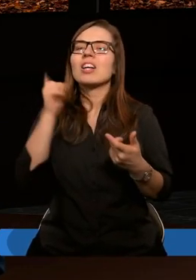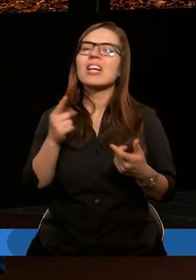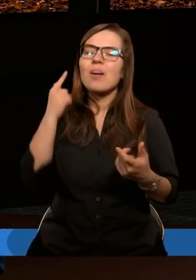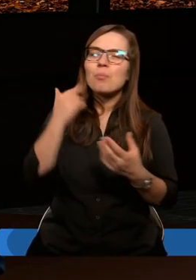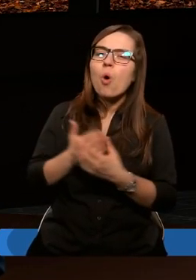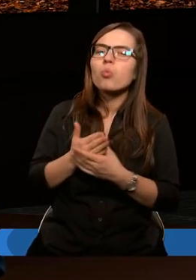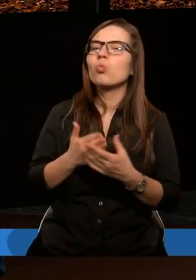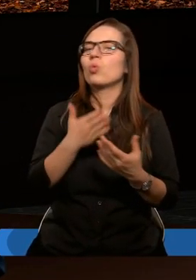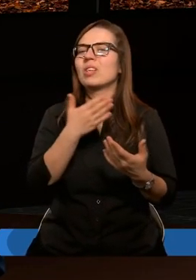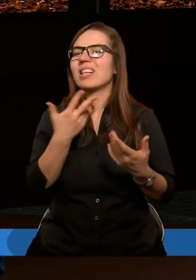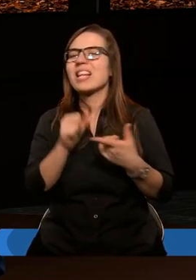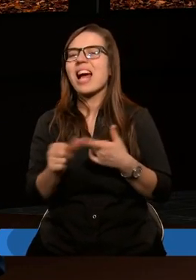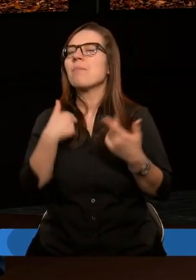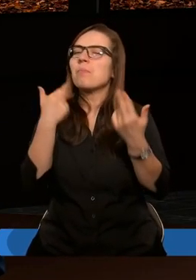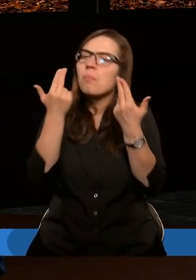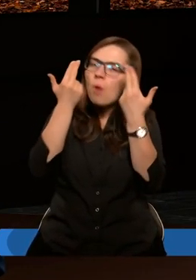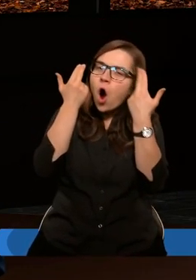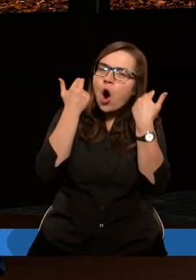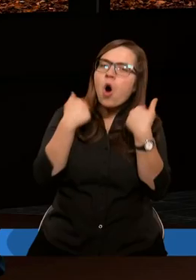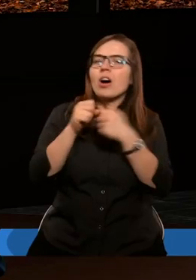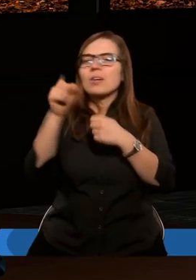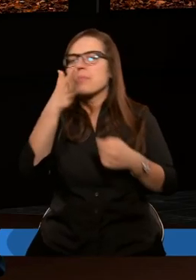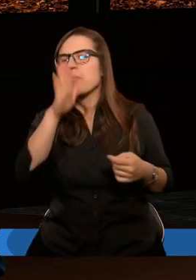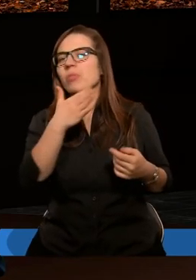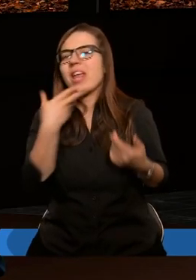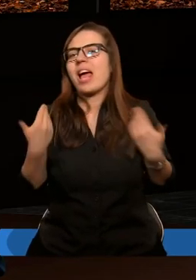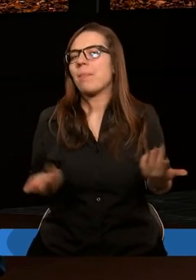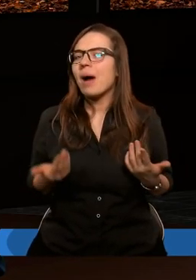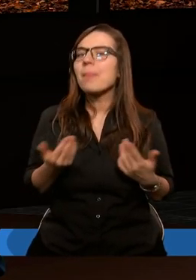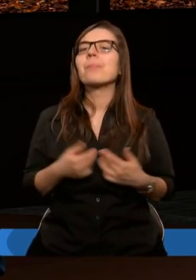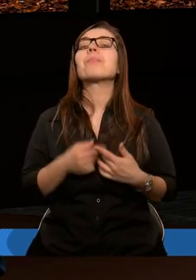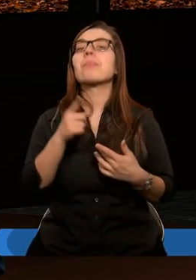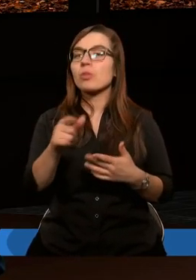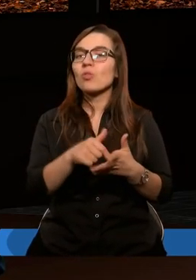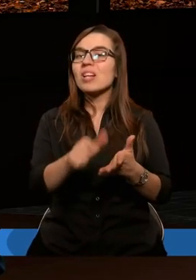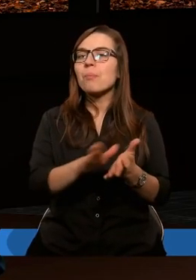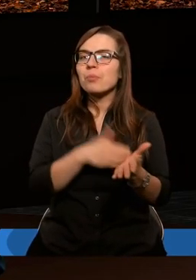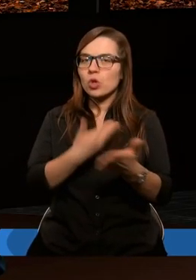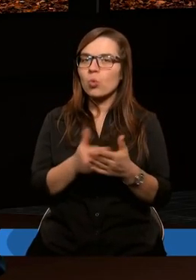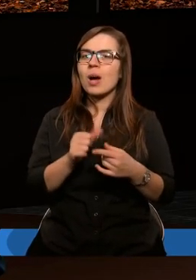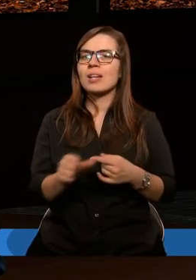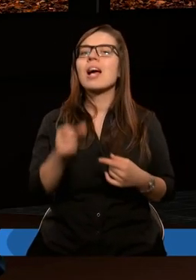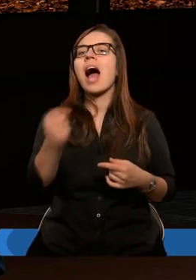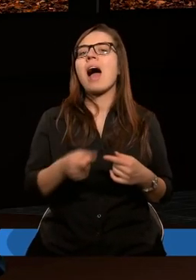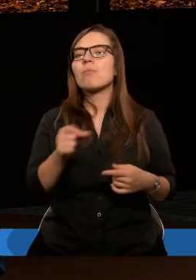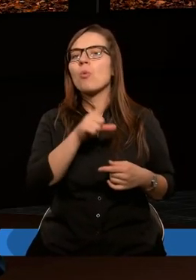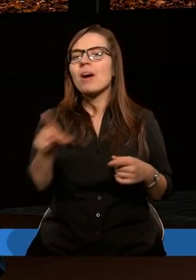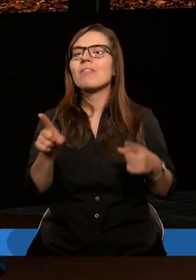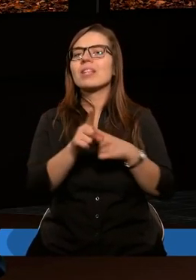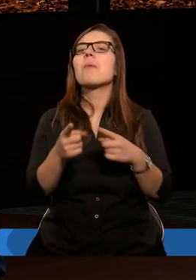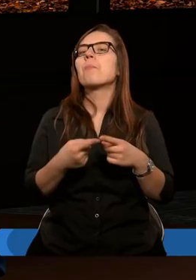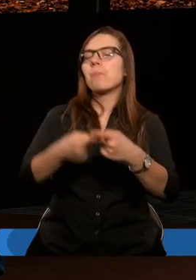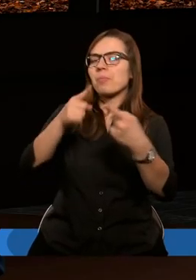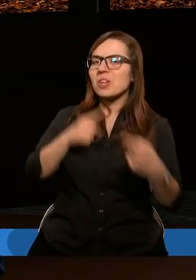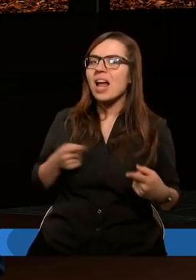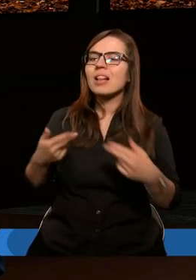nie mam takiej pokory do Boga. I tutaj takim właśnie przykładem jest apostoł Paweł jeszcze